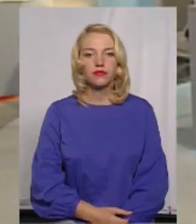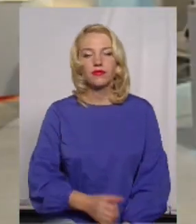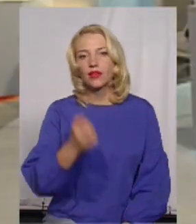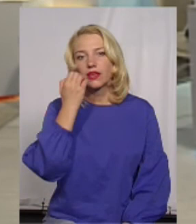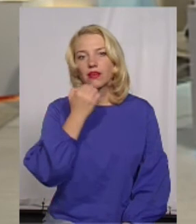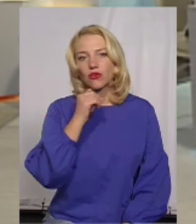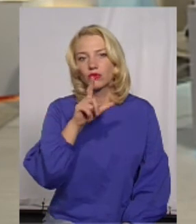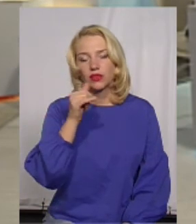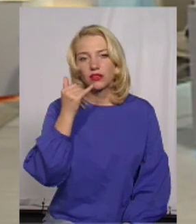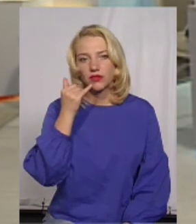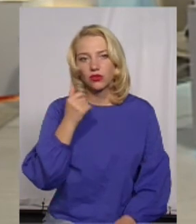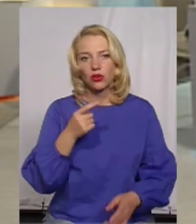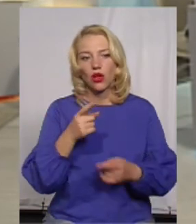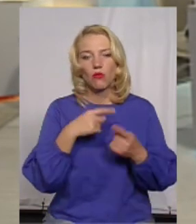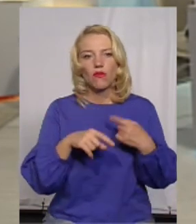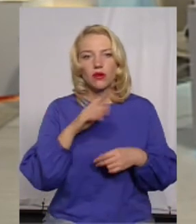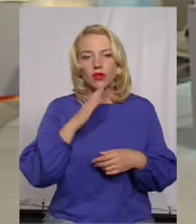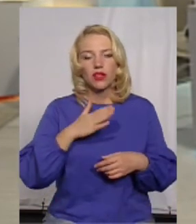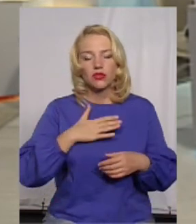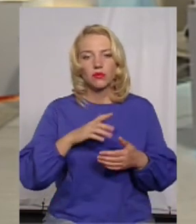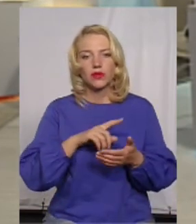дзвінок. Повернемося до нашого питання.